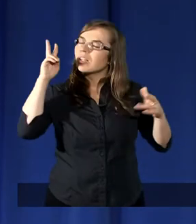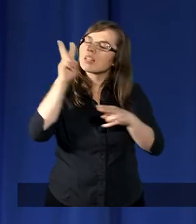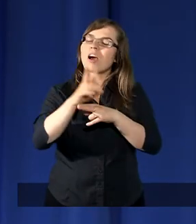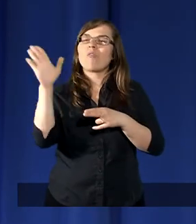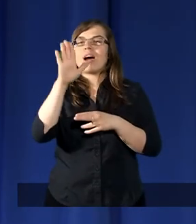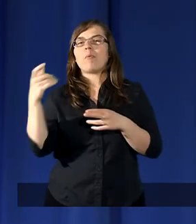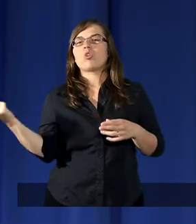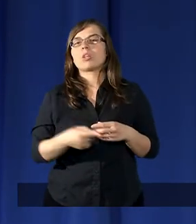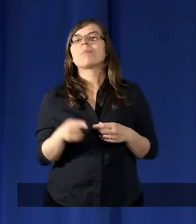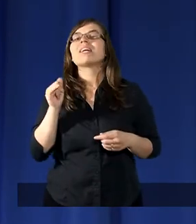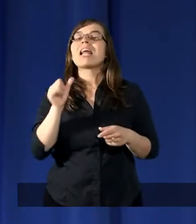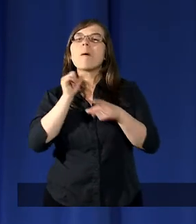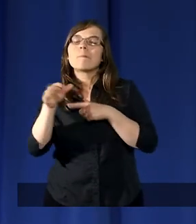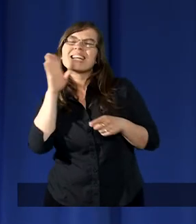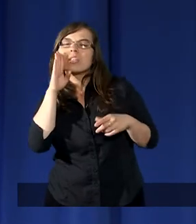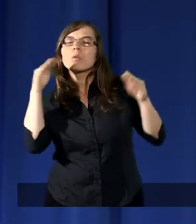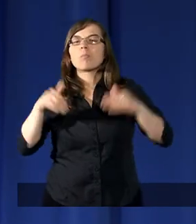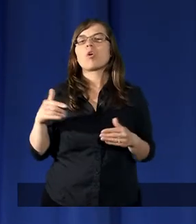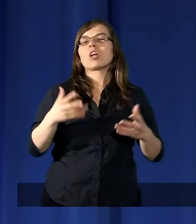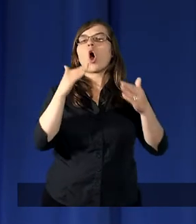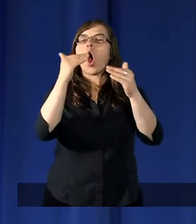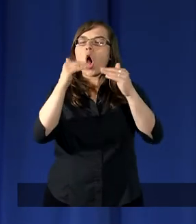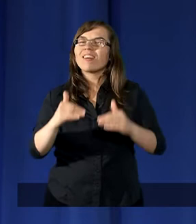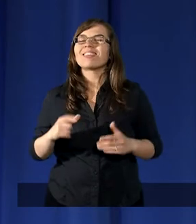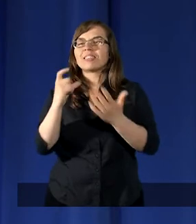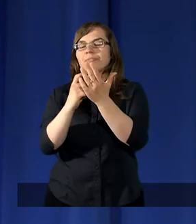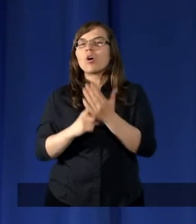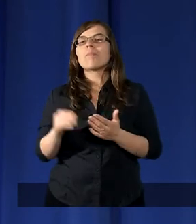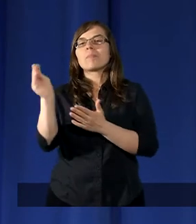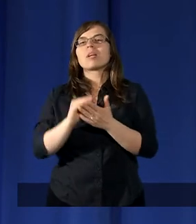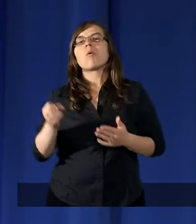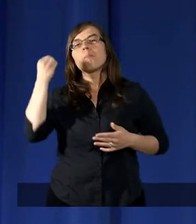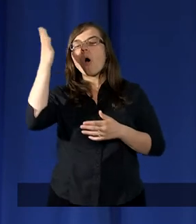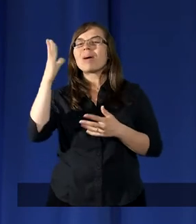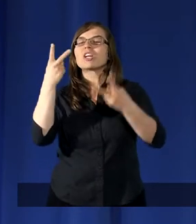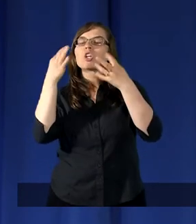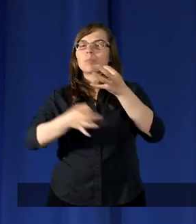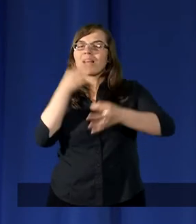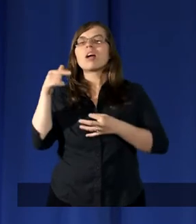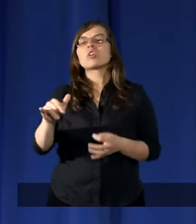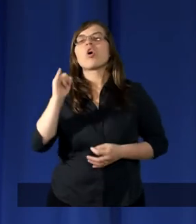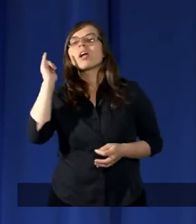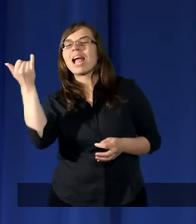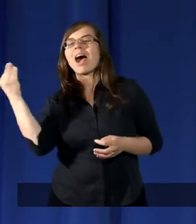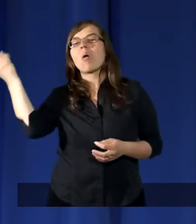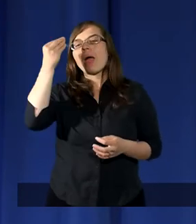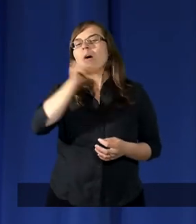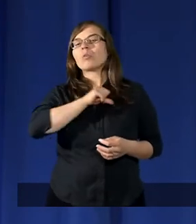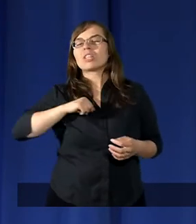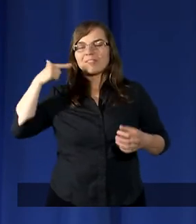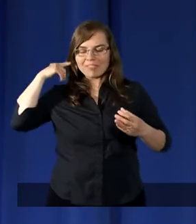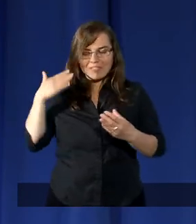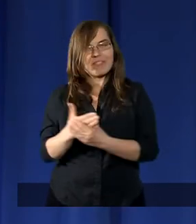wierzę, że być może kolejną zwrotkę, którą Mojżesz będzie śpiewał, to jak nauczył się